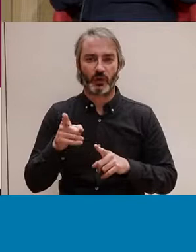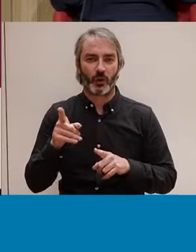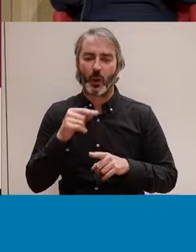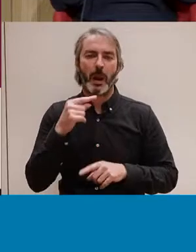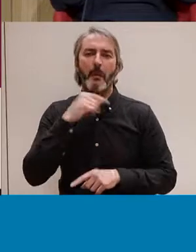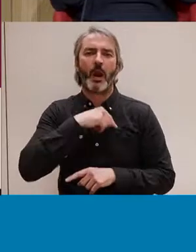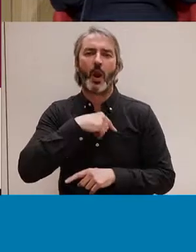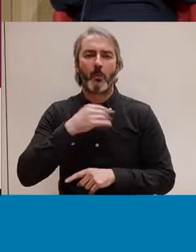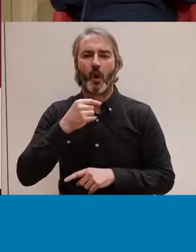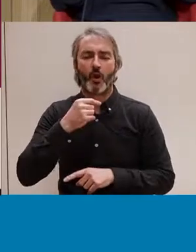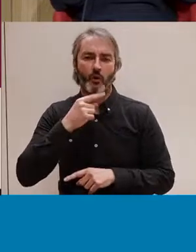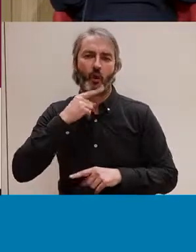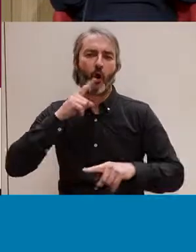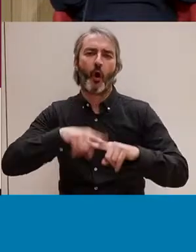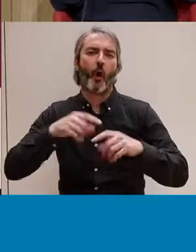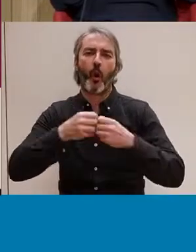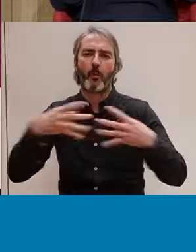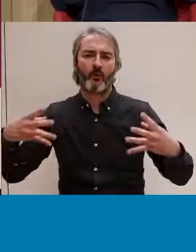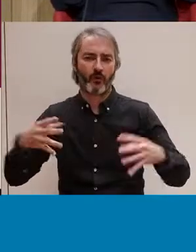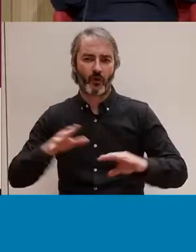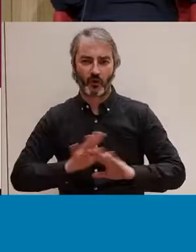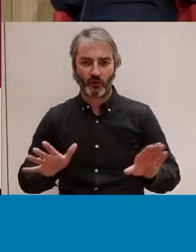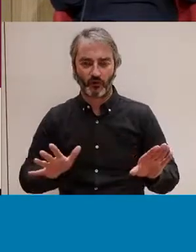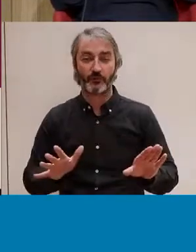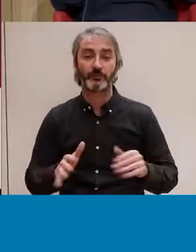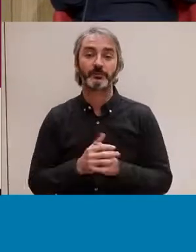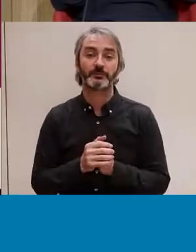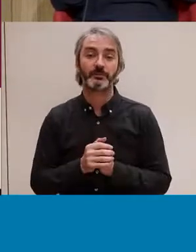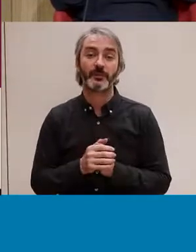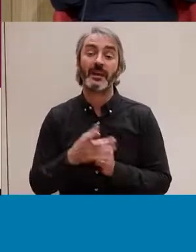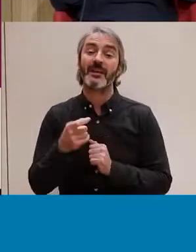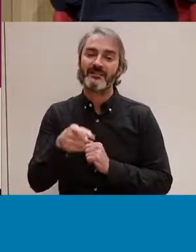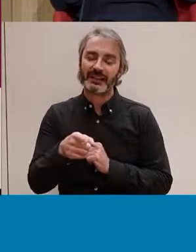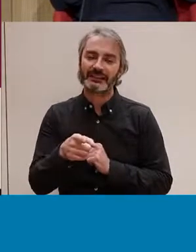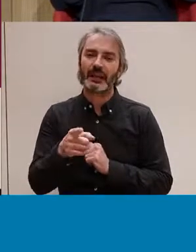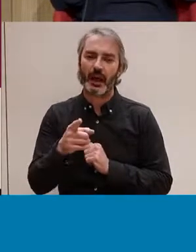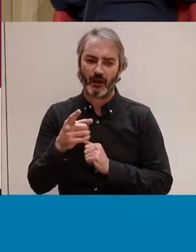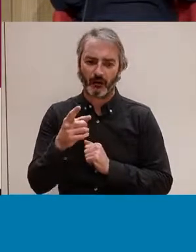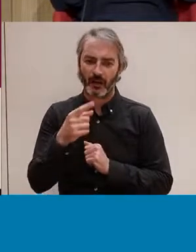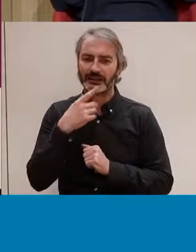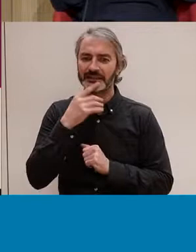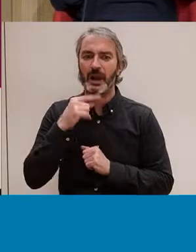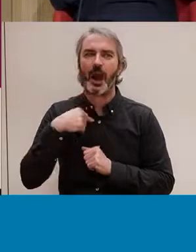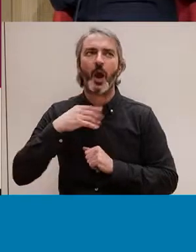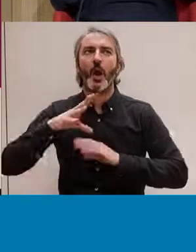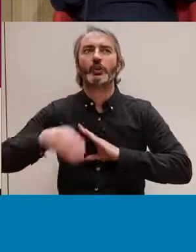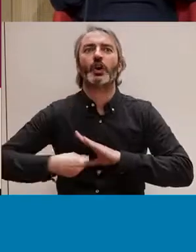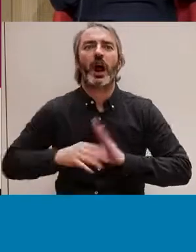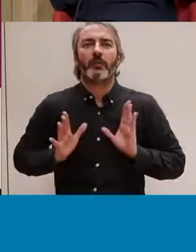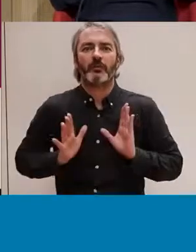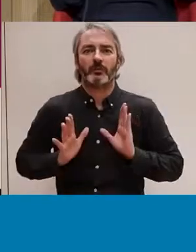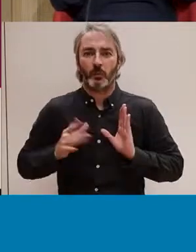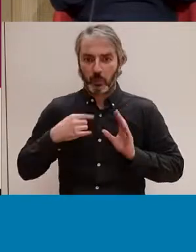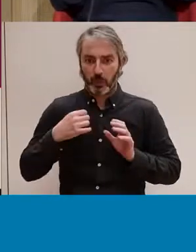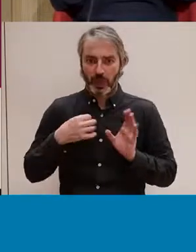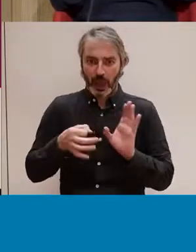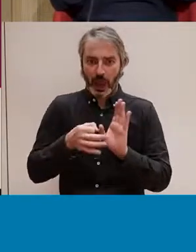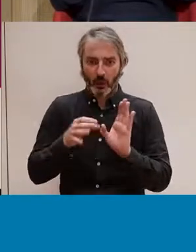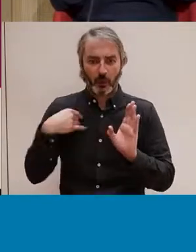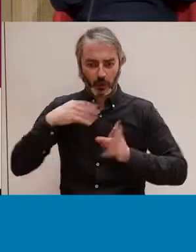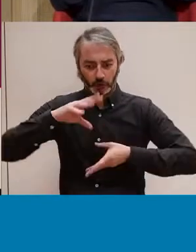que fa també és limitar aquestes persones, limitar l'exploració del seu cos, no?, i d'una zona com l'anus, que pot ser una zona que